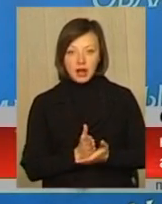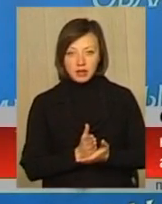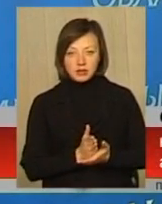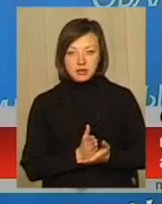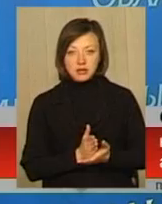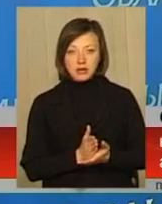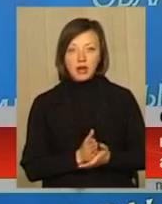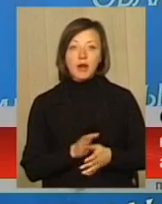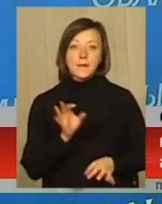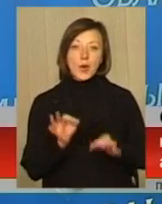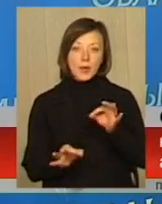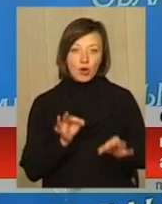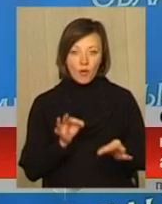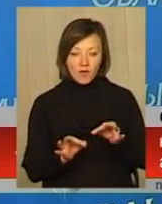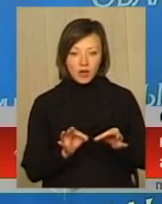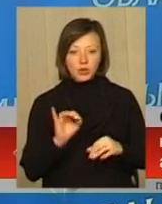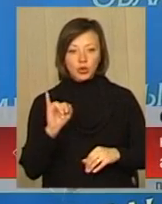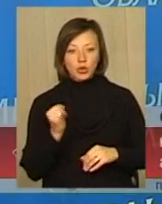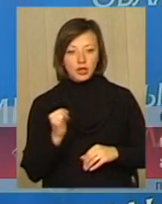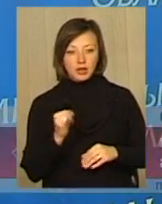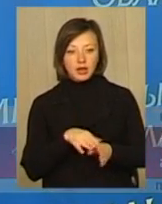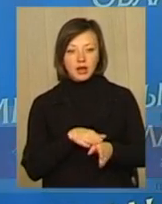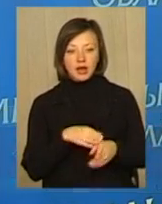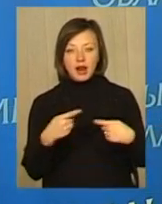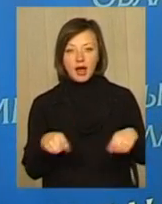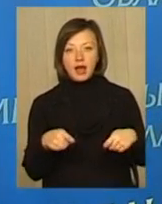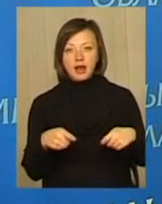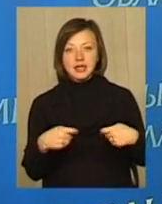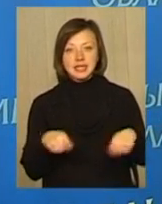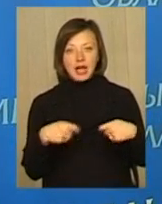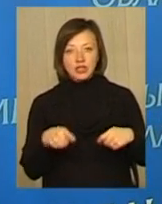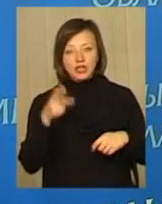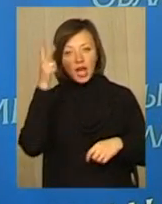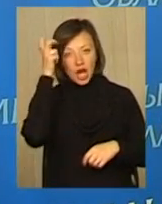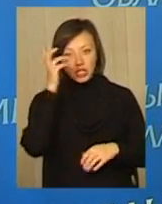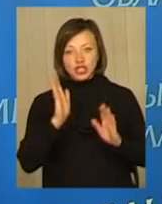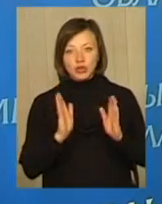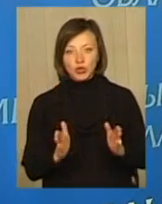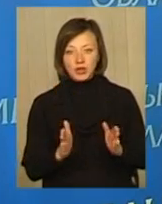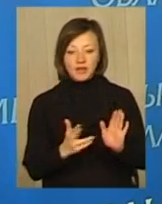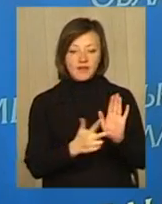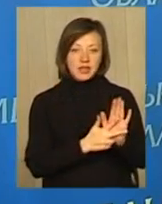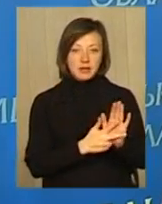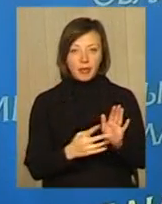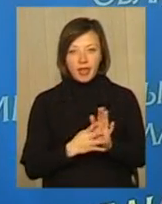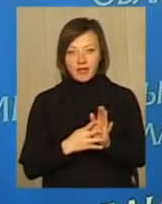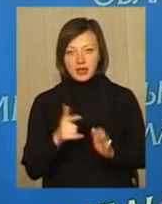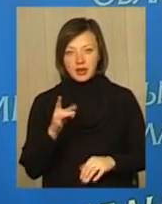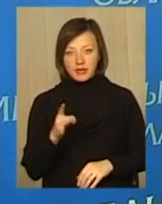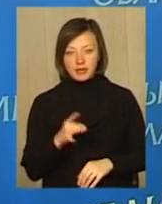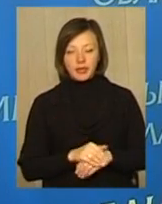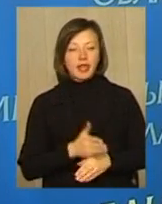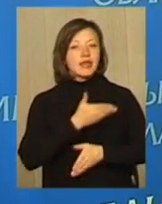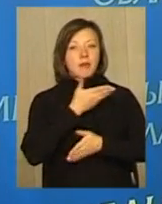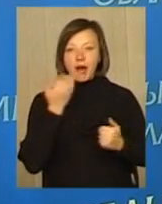буде поміркованою і реалізація гречки буде у межах 8-9 гривень. Немає